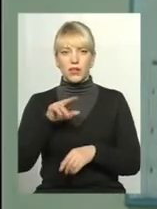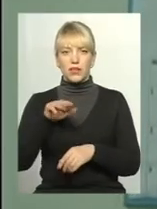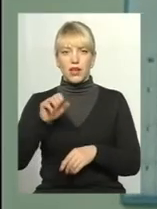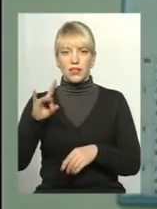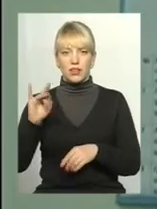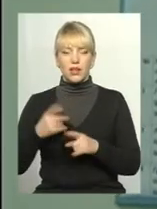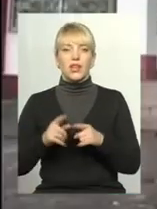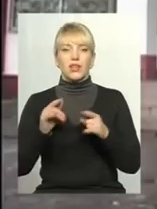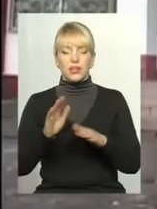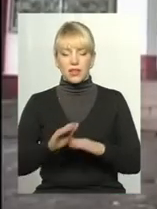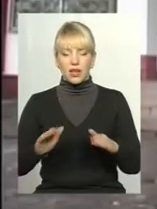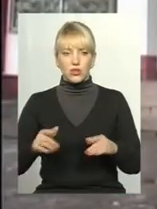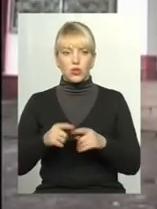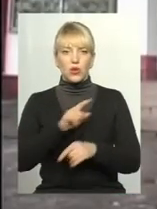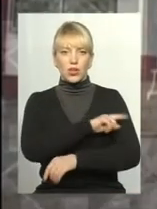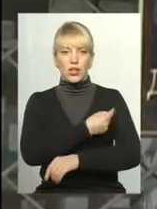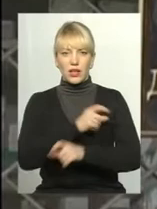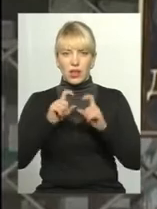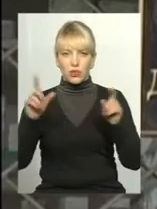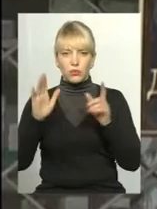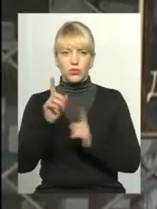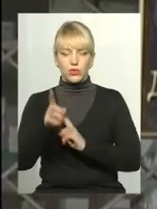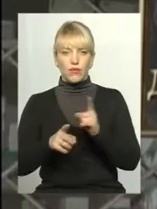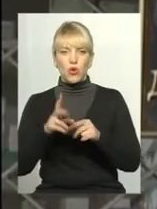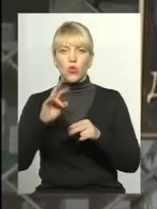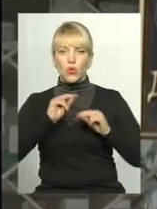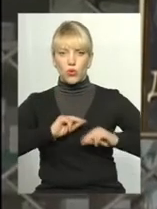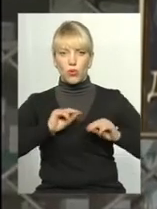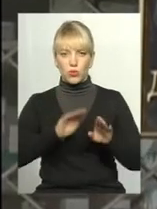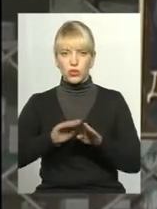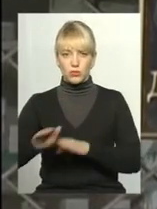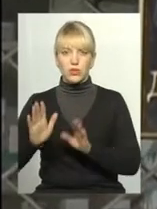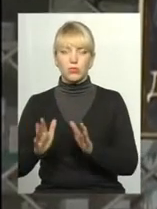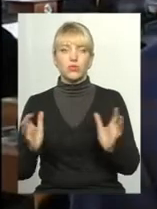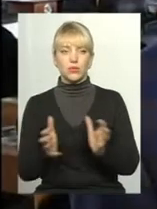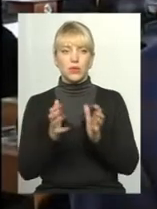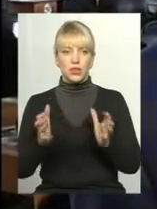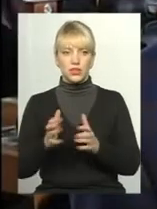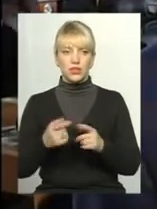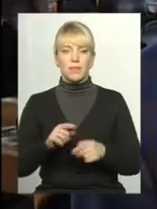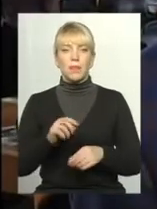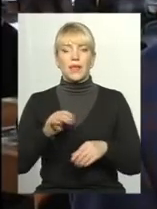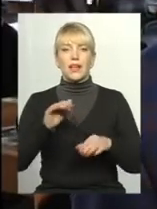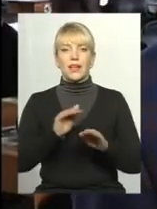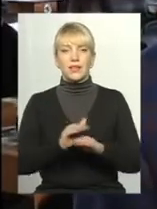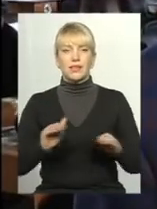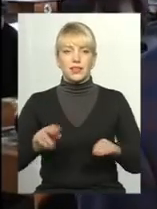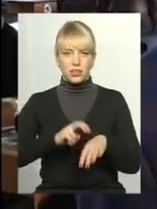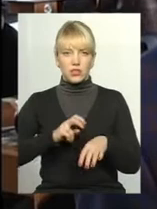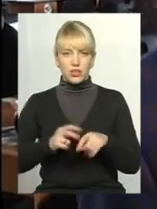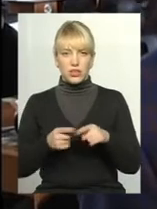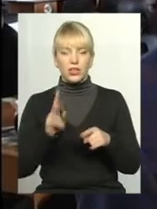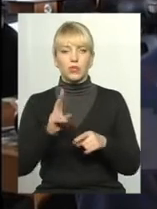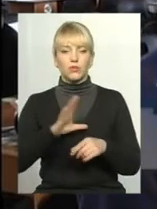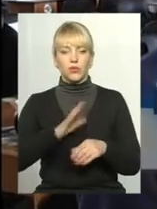дитячу лікарню реформуватимуть. Проте переконують, робочі місця тамтешні працівникам збережуть. Педіатри, які були раніше в